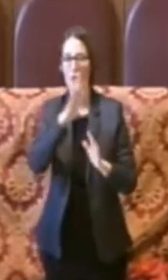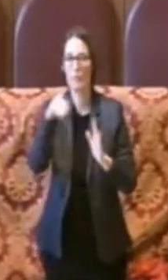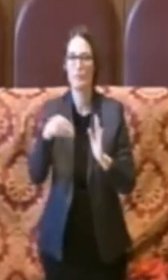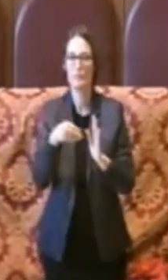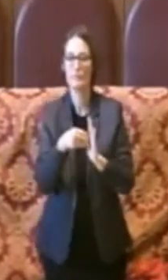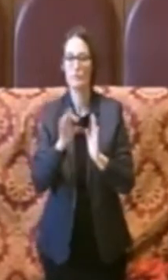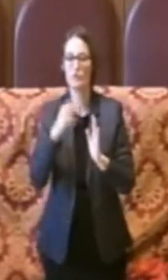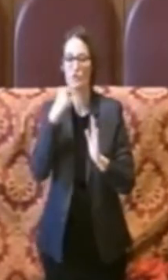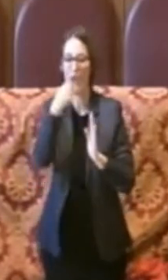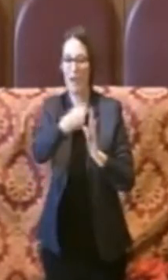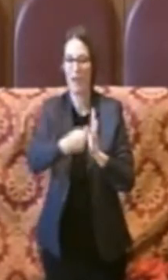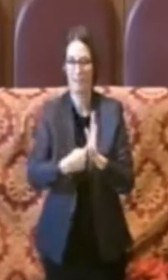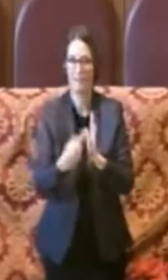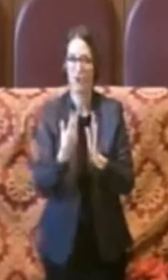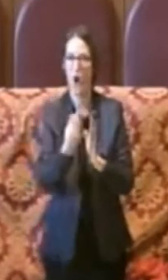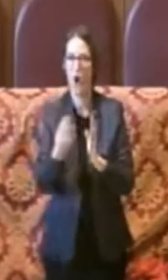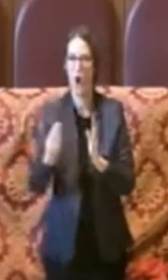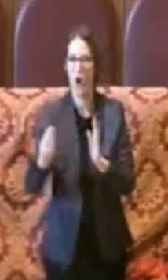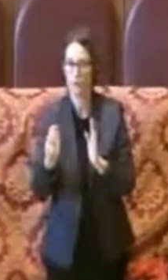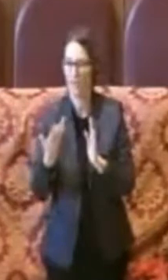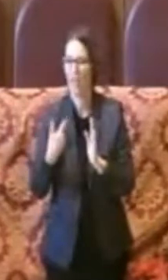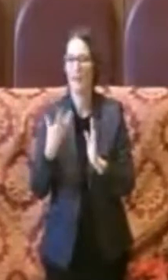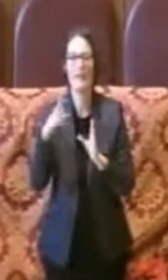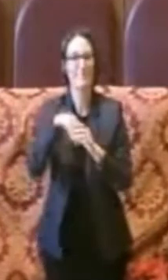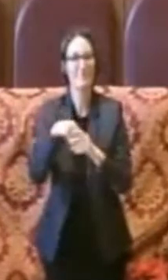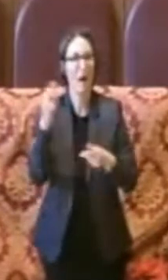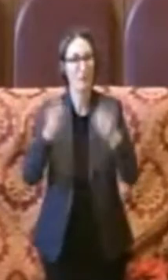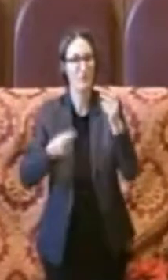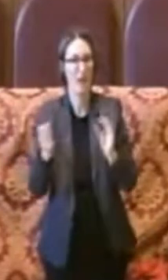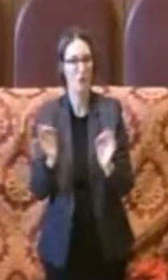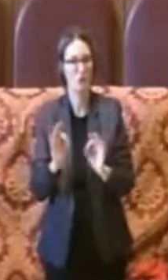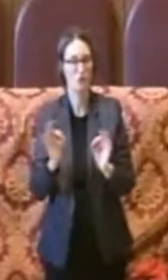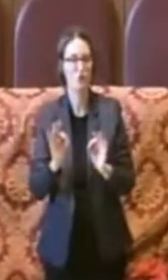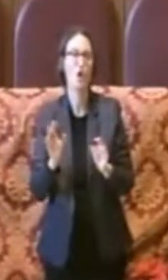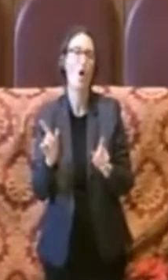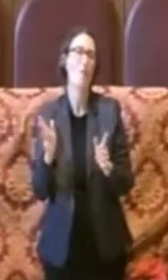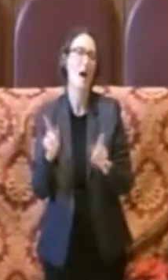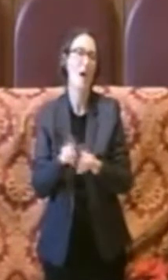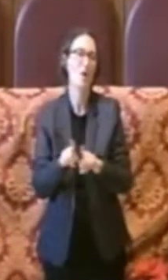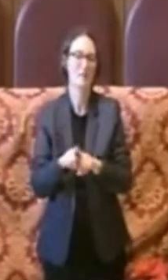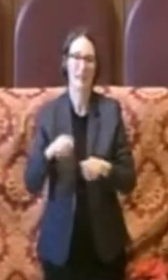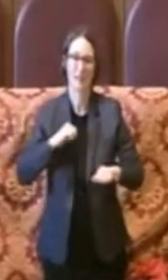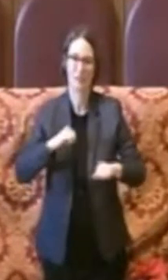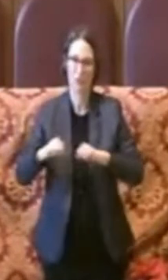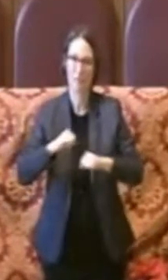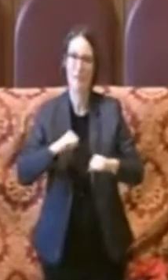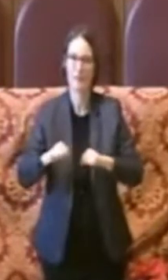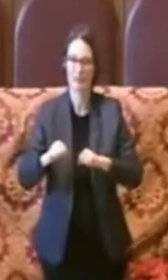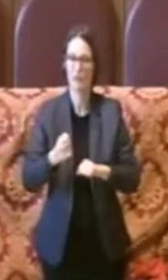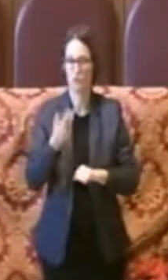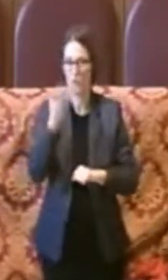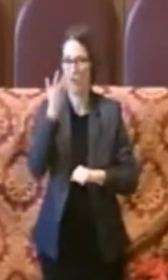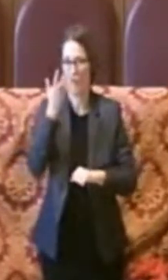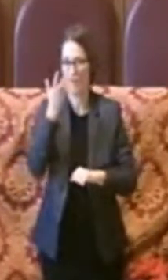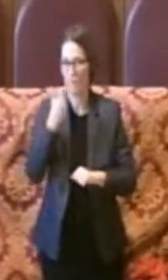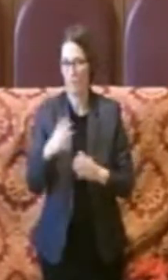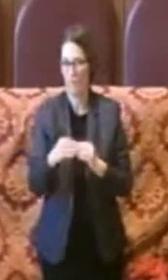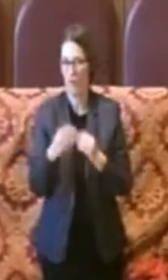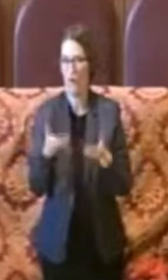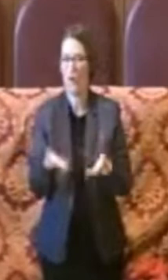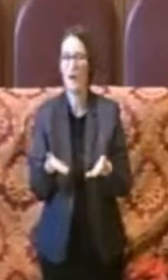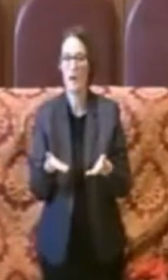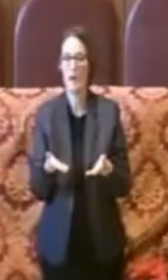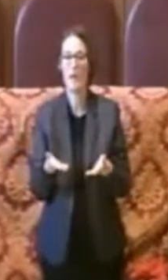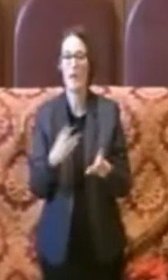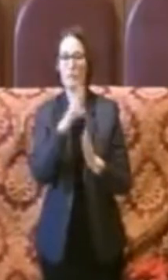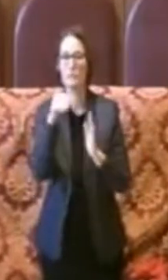'elenco delle opere che non sono inserite in bilancio ma che comunque l'amministrazione ritiene prioritarie la realizzazione